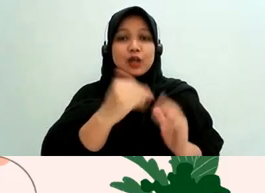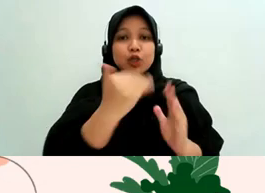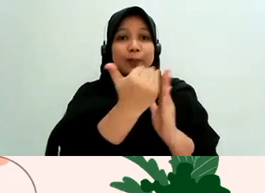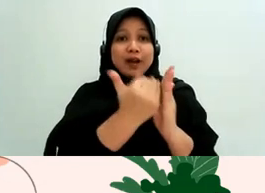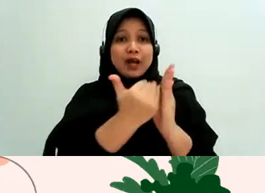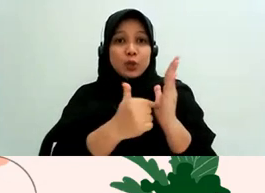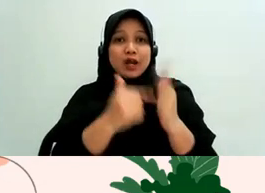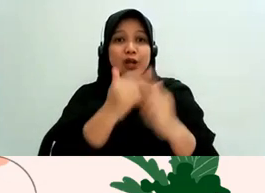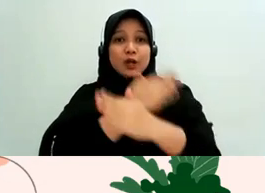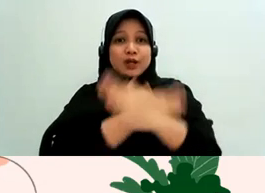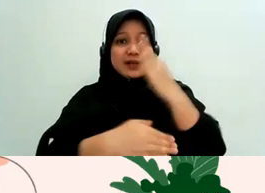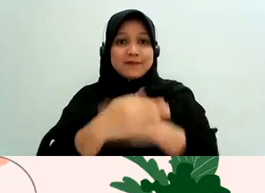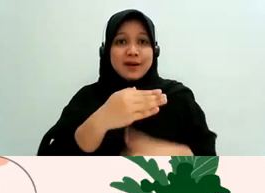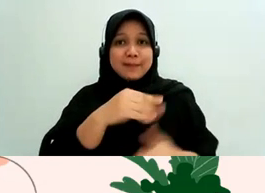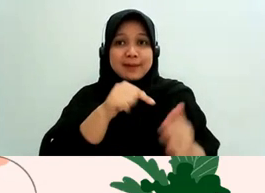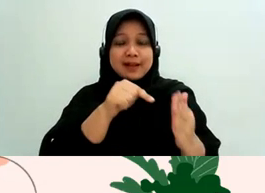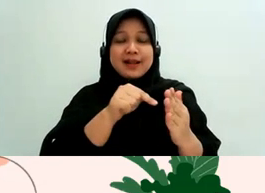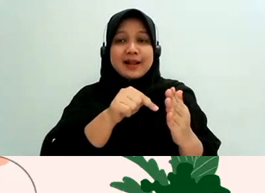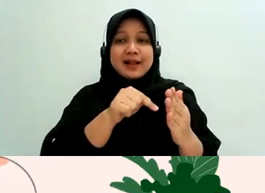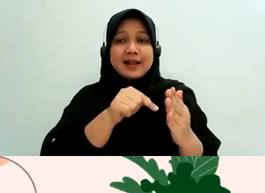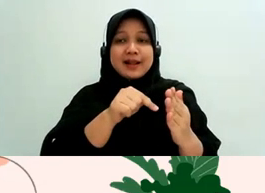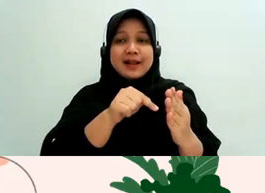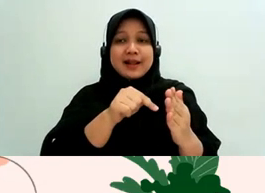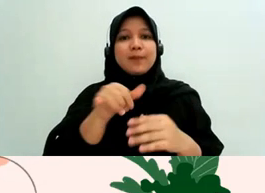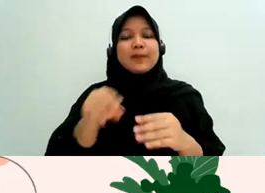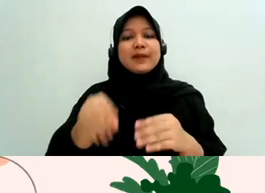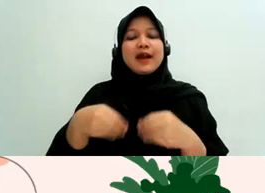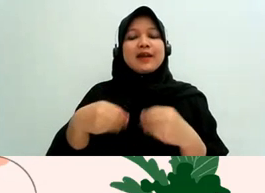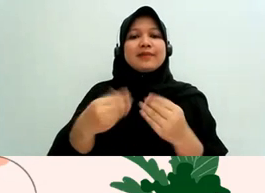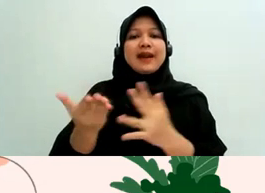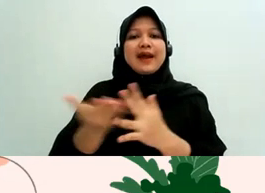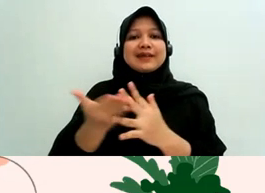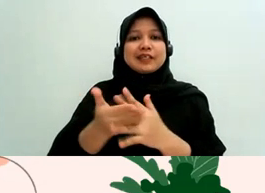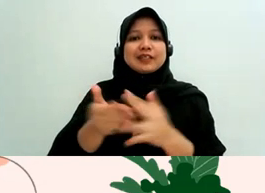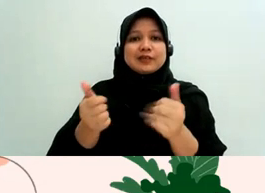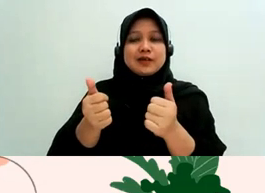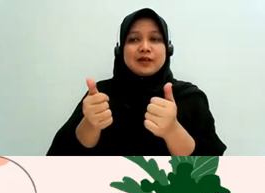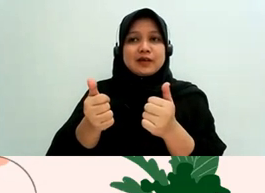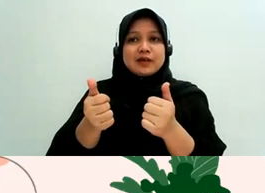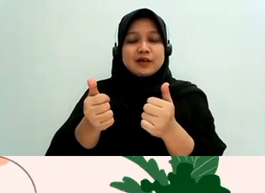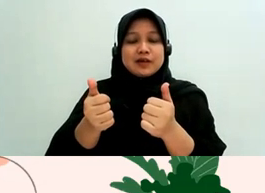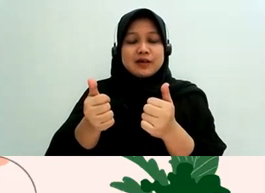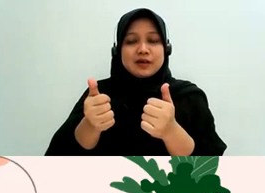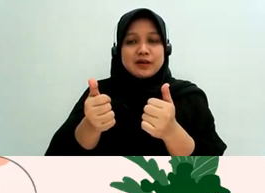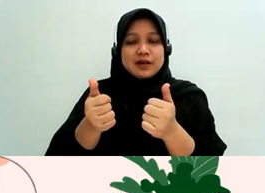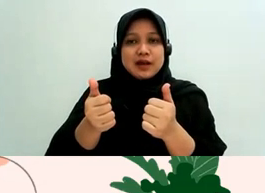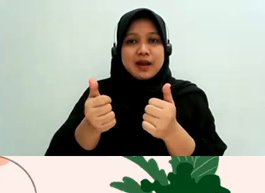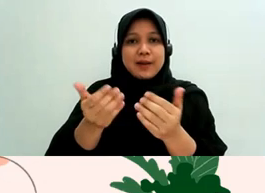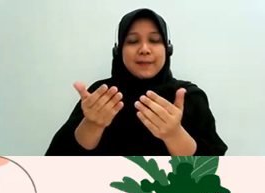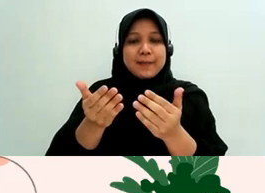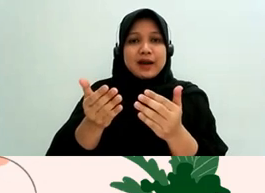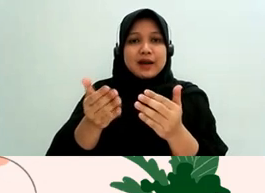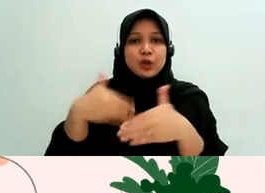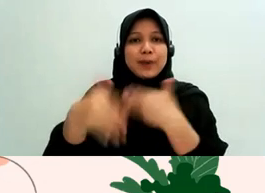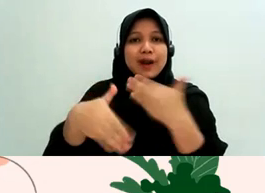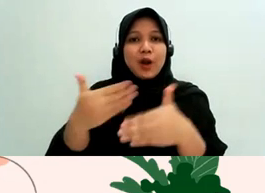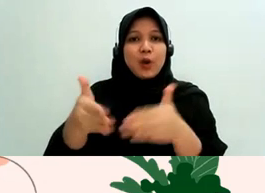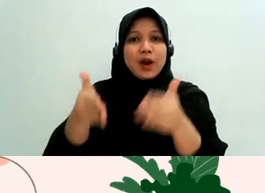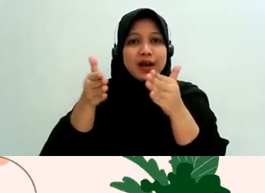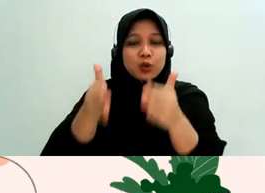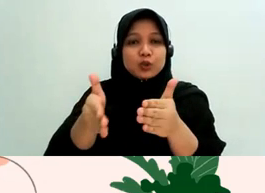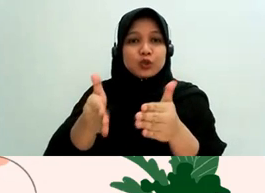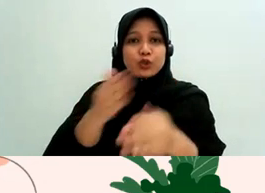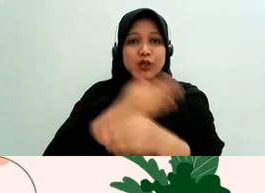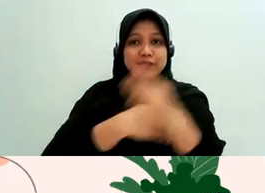juga harus mendapatkan keistimewaan untuk perempuan perlakuan yang khusus untuk perempuan